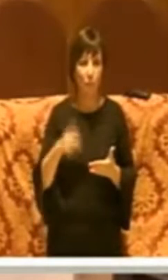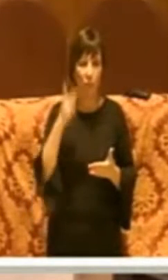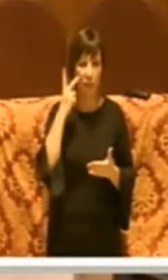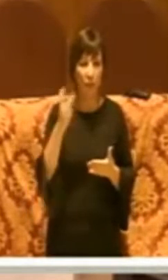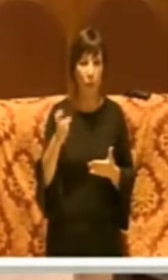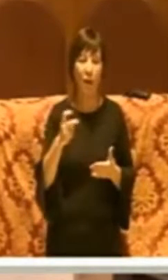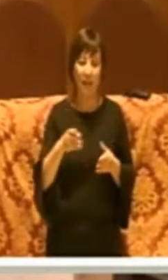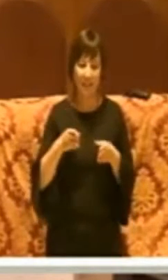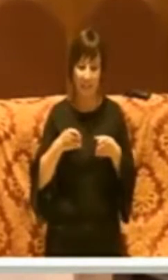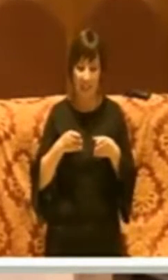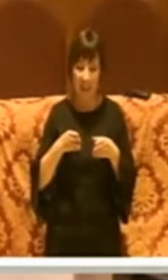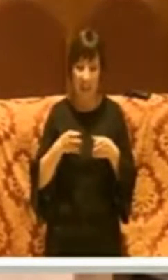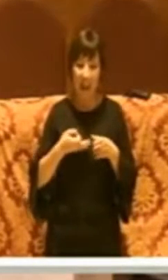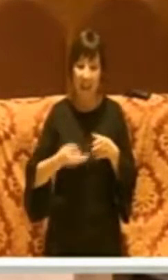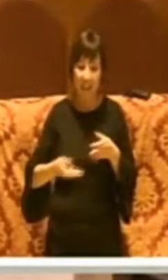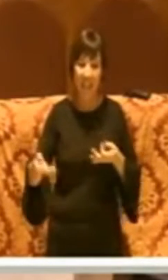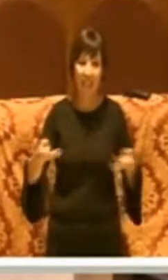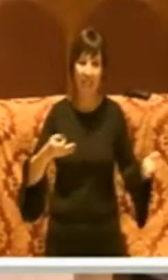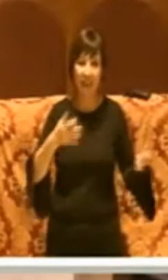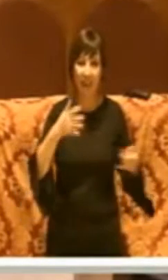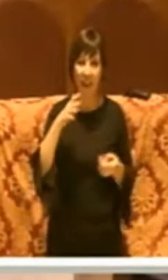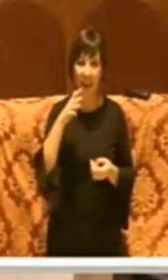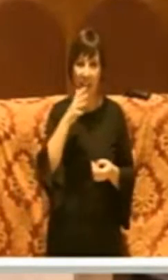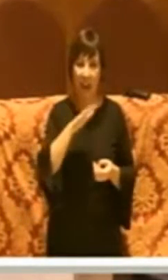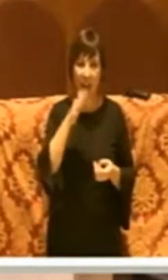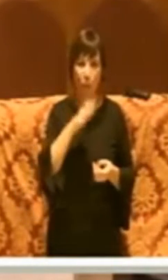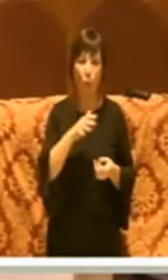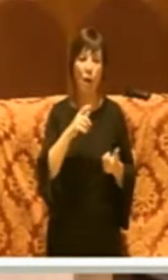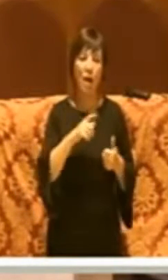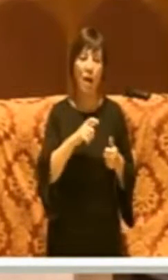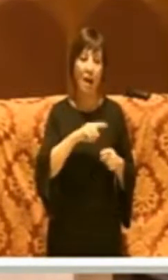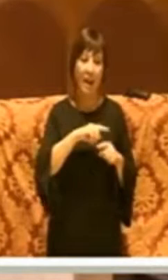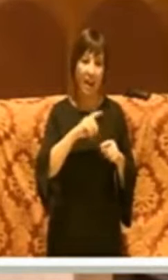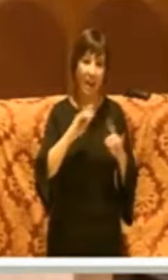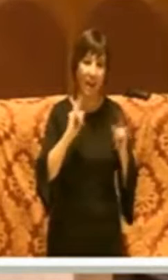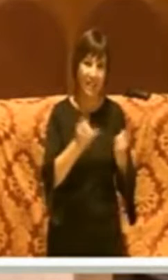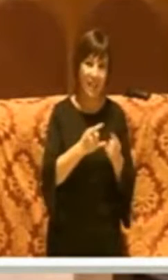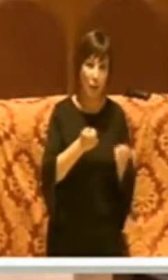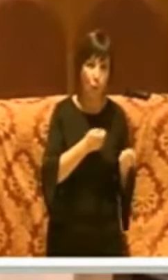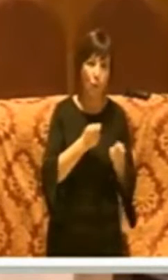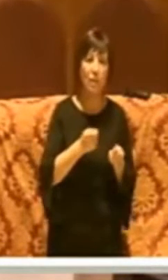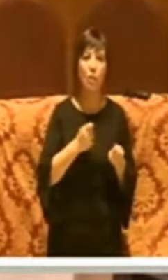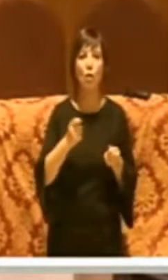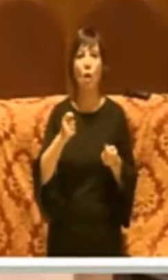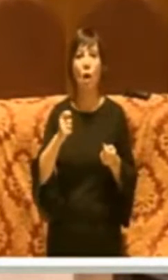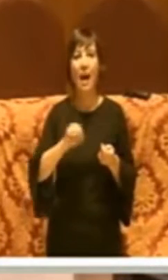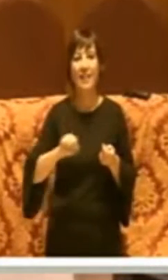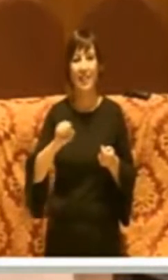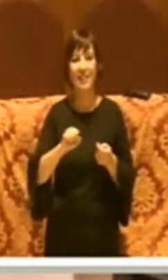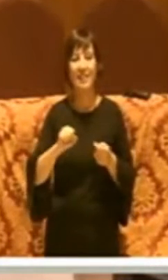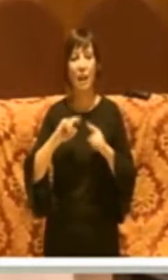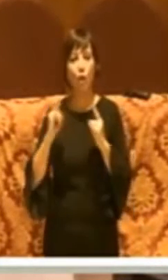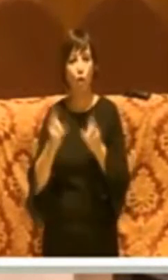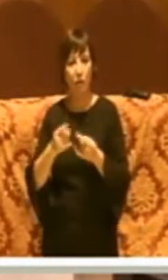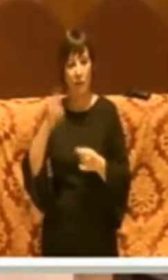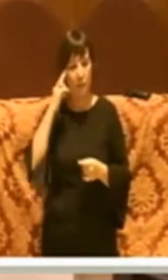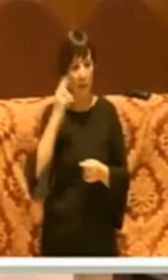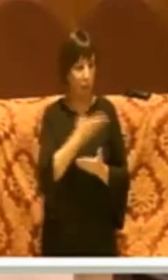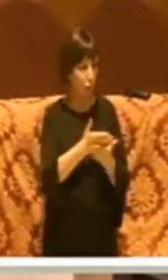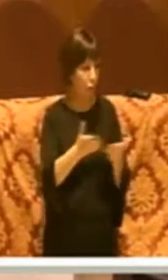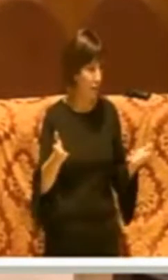la rete idrica di Castel di Guido di Ardiatina e Torretta solo le ultime per ricordare